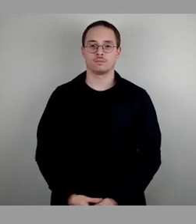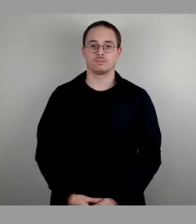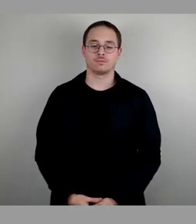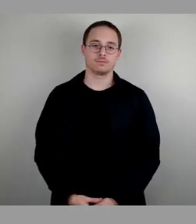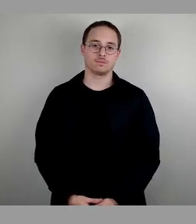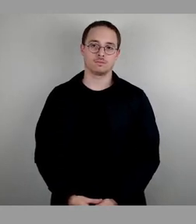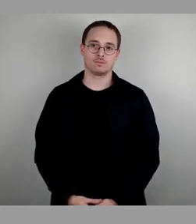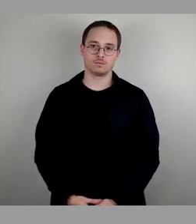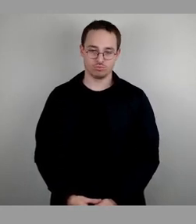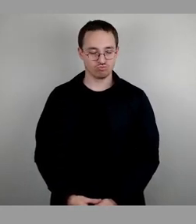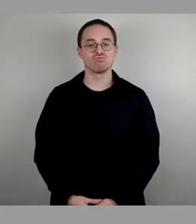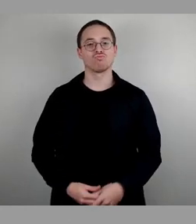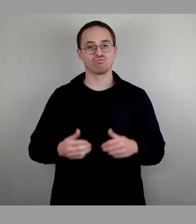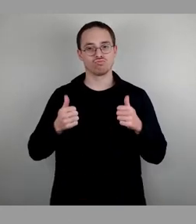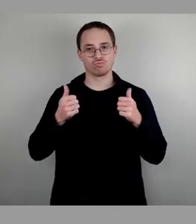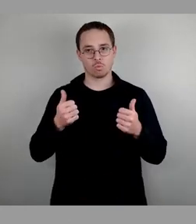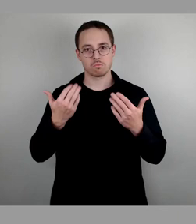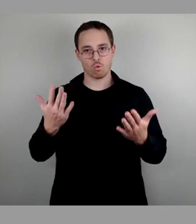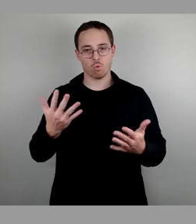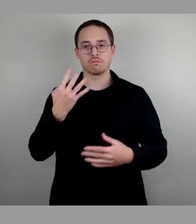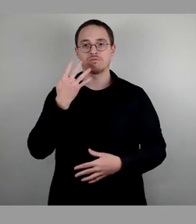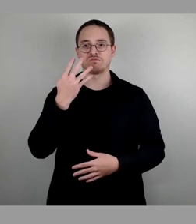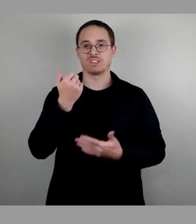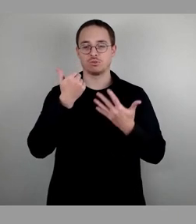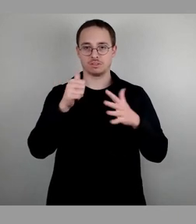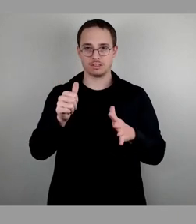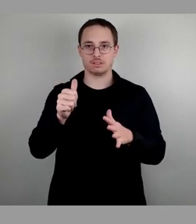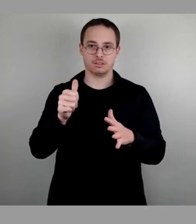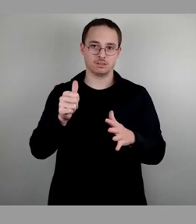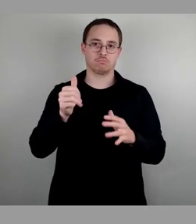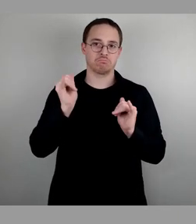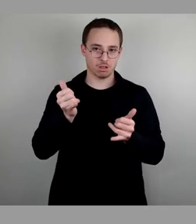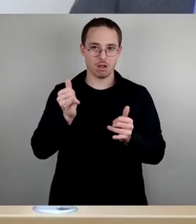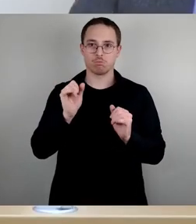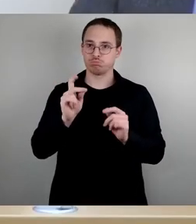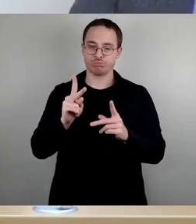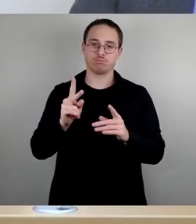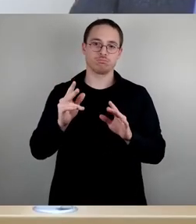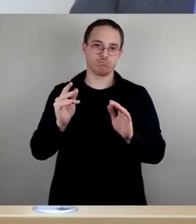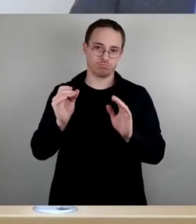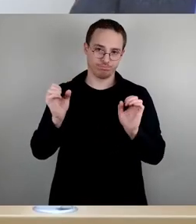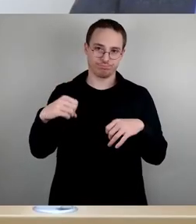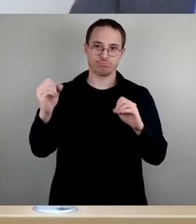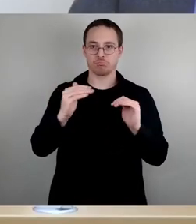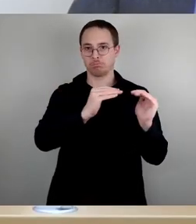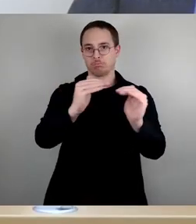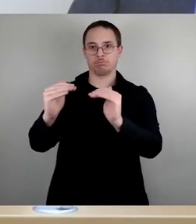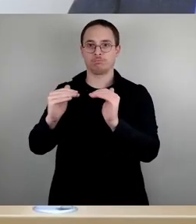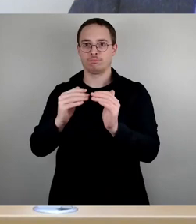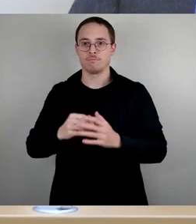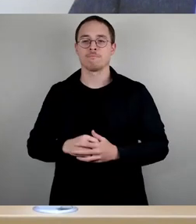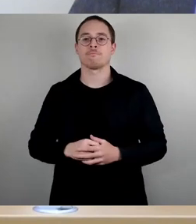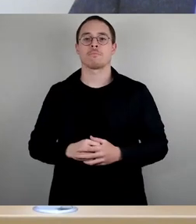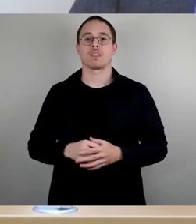Auch so mit 64 Stimmenmehrheit oder einstimmig beschlossen. Vielen Dank. Dann kommen wir zu Top 9. Die einer